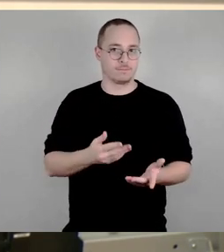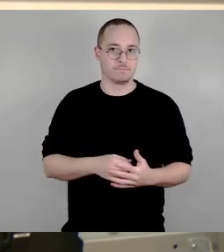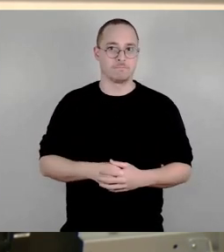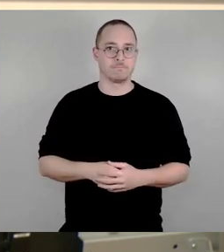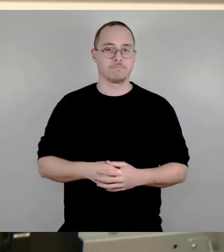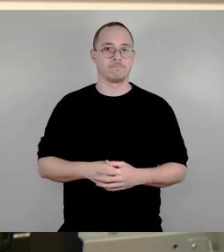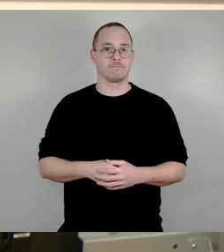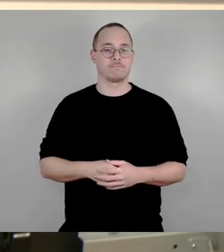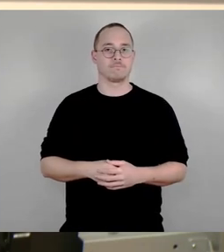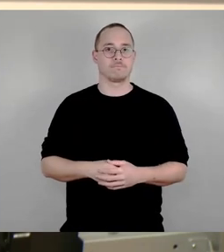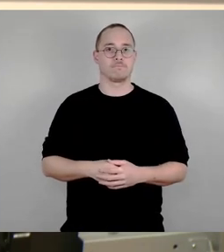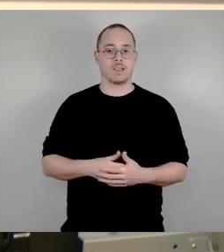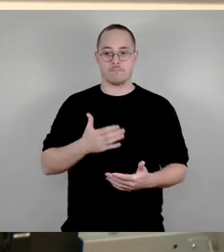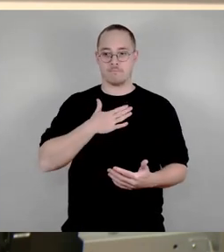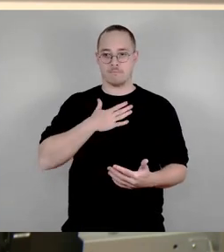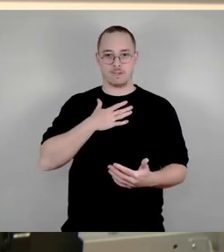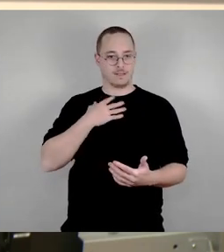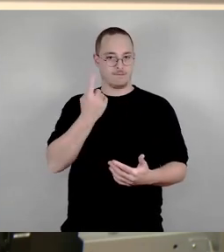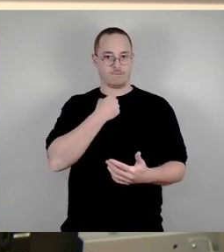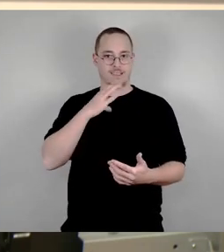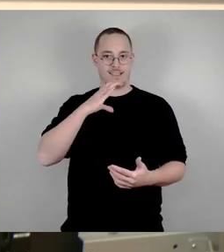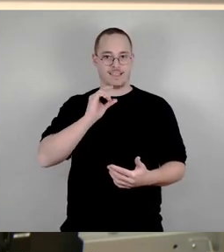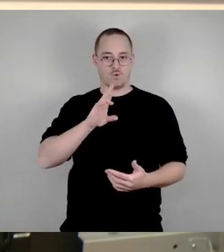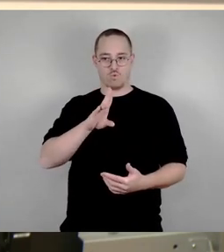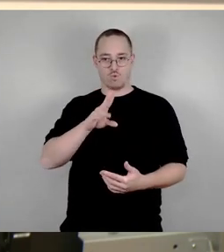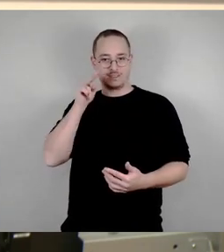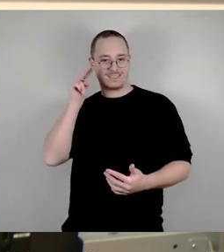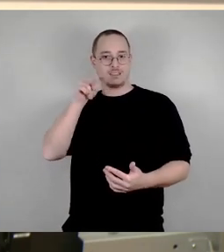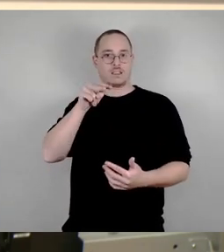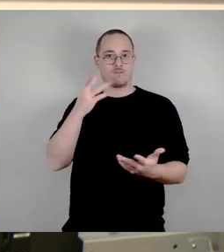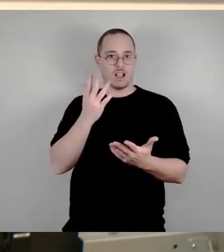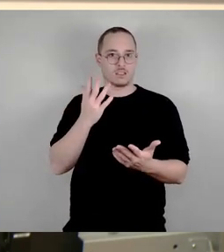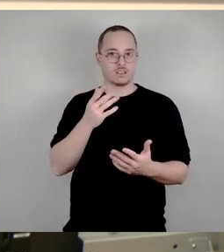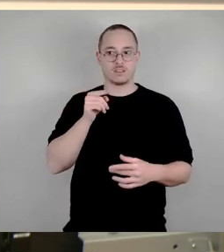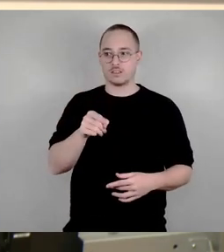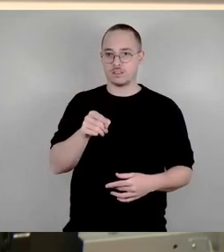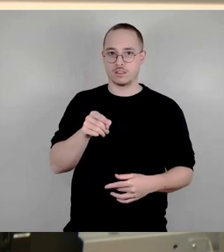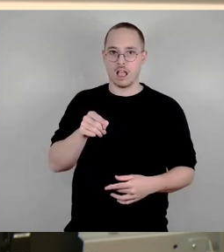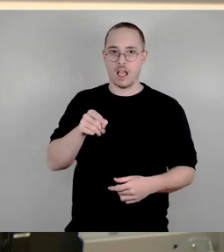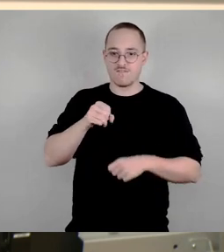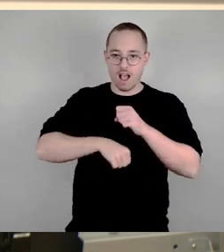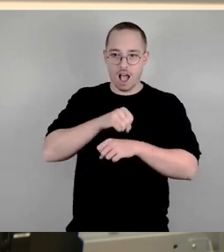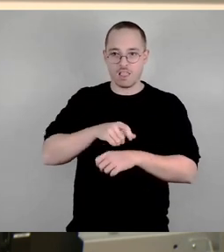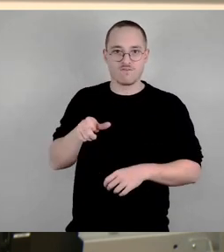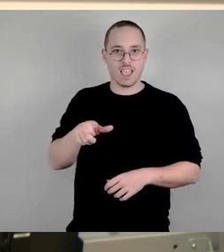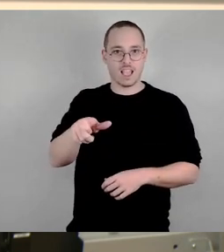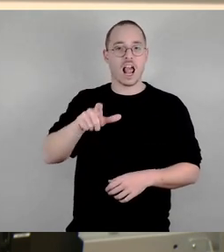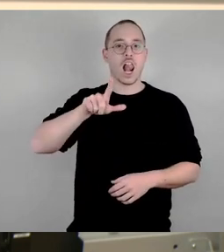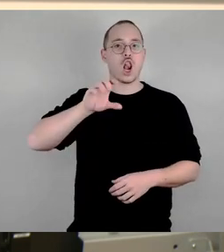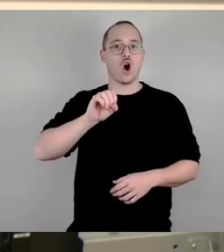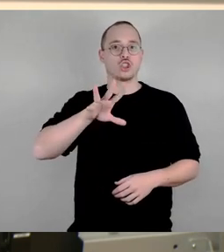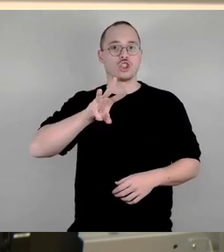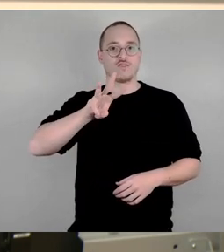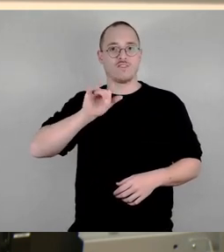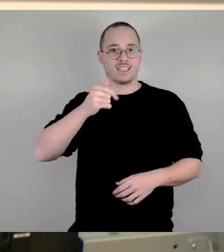hätte es schon lange eine Einrichtung von Radwegen auf der Loschwitzer Brücke bedurft.